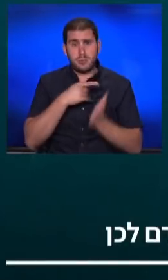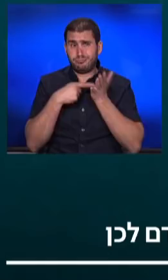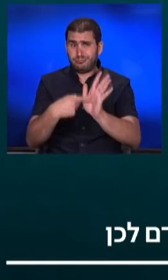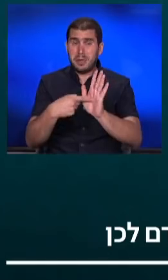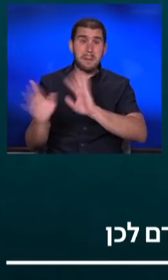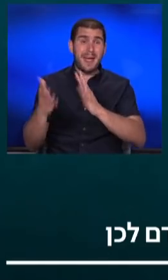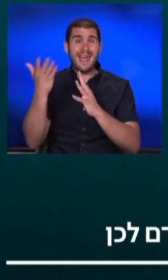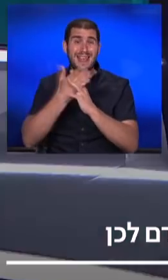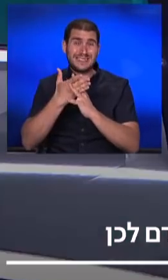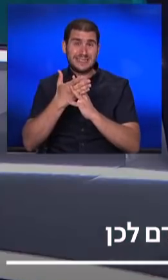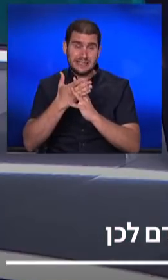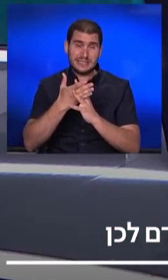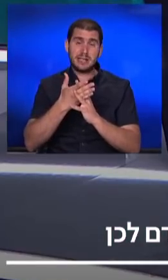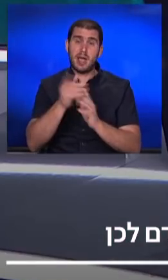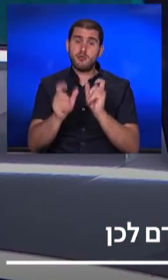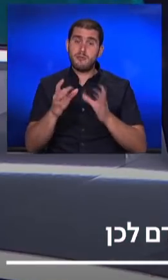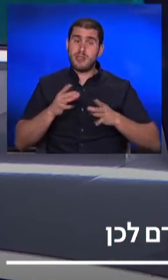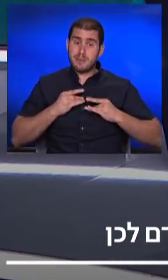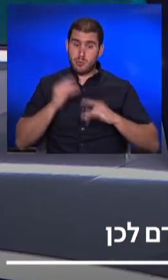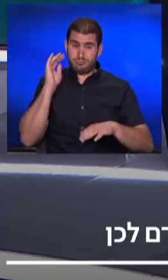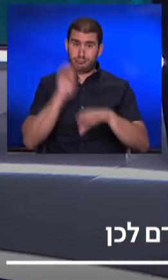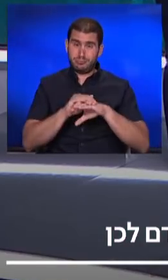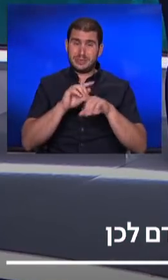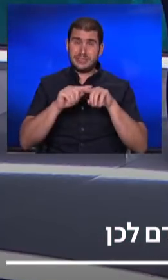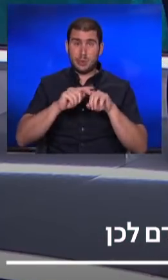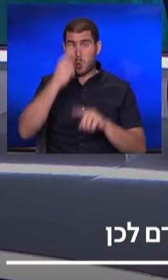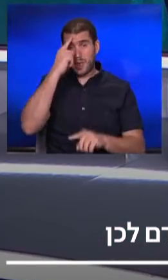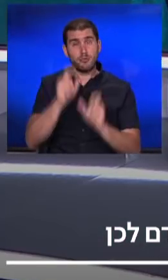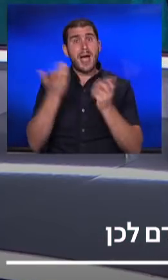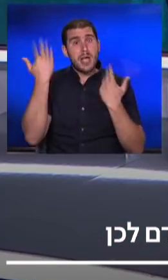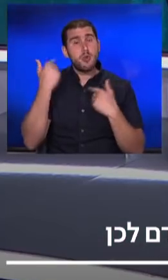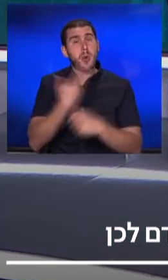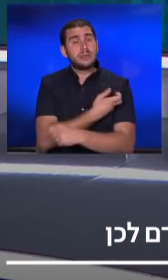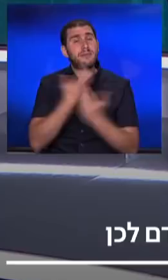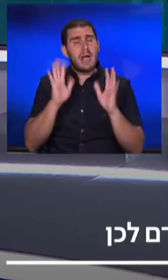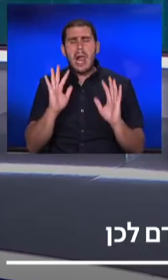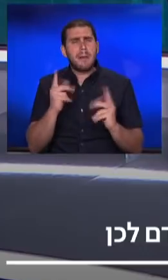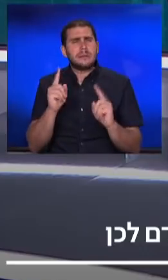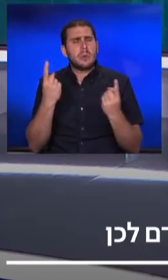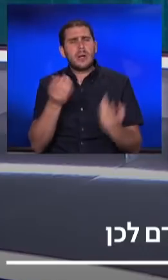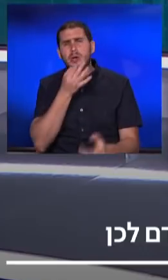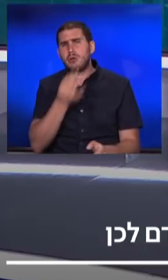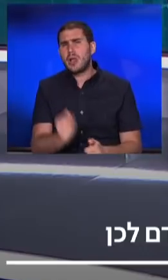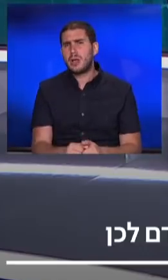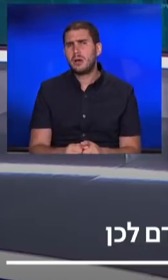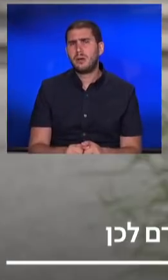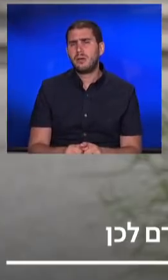מחצית מהנדבקים שעותרו עכשיו בזן ההודי, הם אנשים שהיו מחוסנים. למה זה קורה? זה